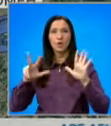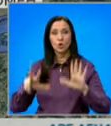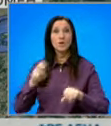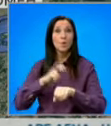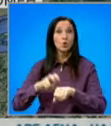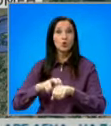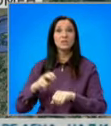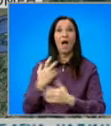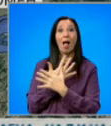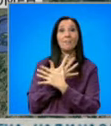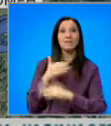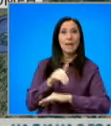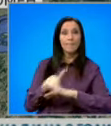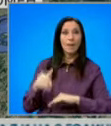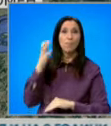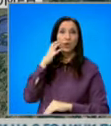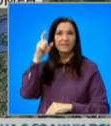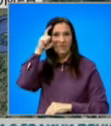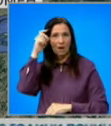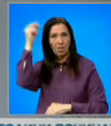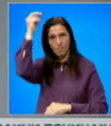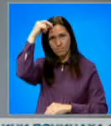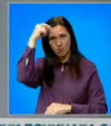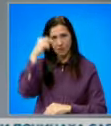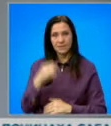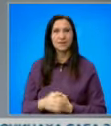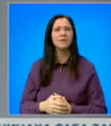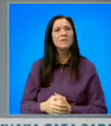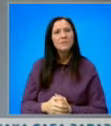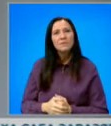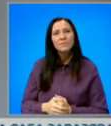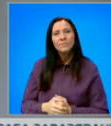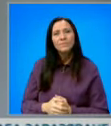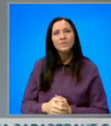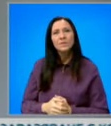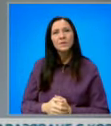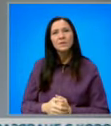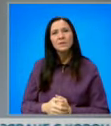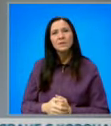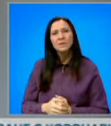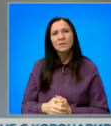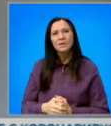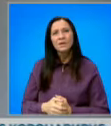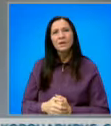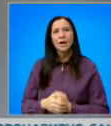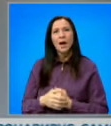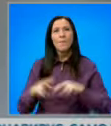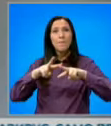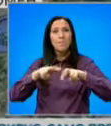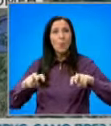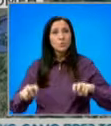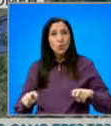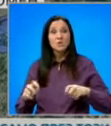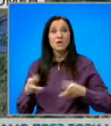Дуръс на Албанския бряг до Бургас и Варна на Българския. Бавенето обструкцията на коридора номер 8